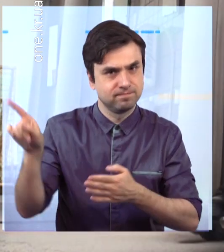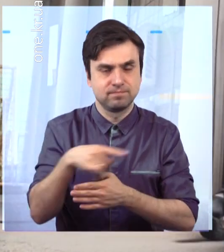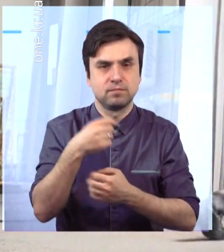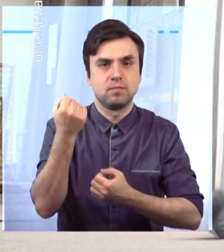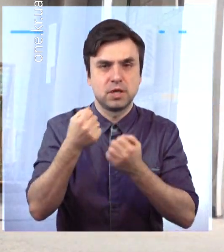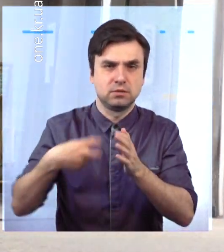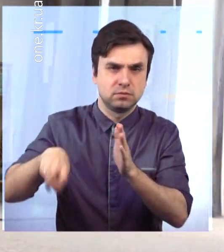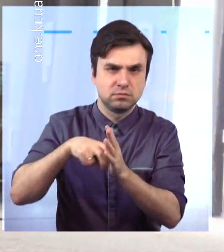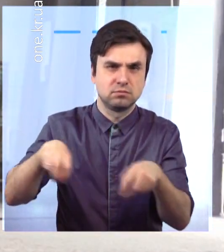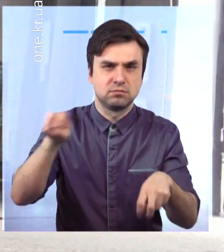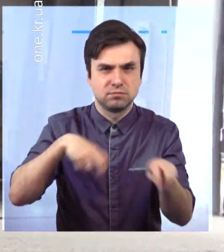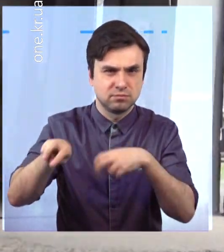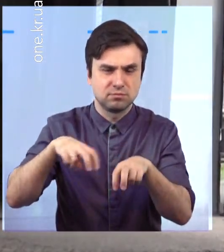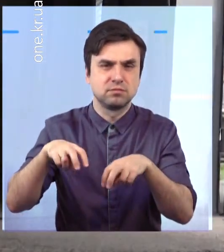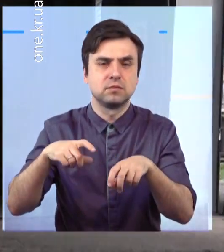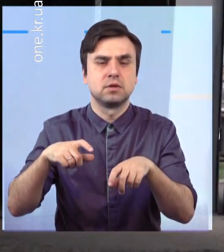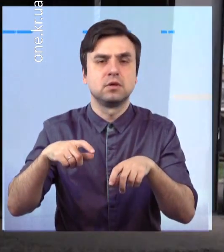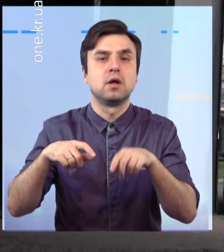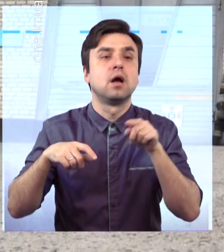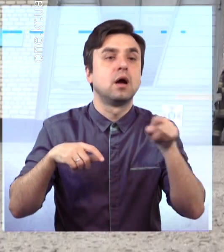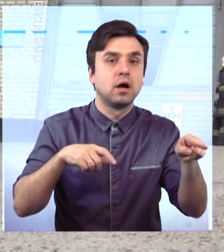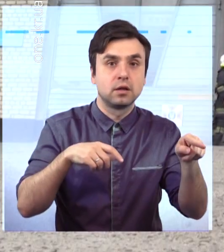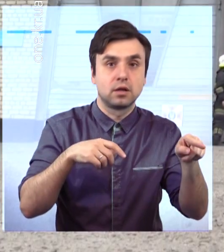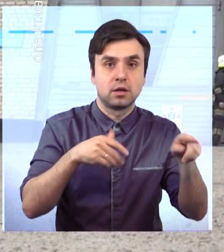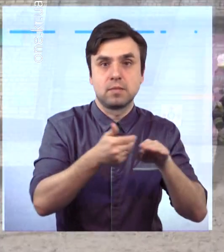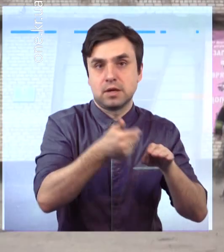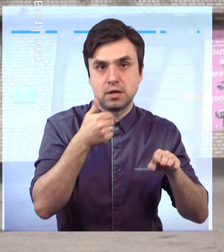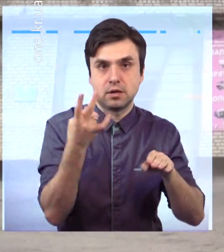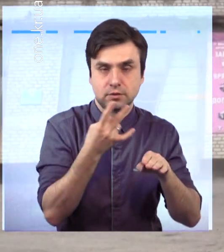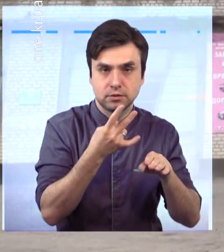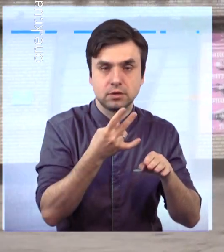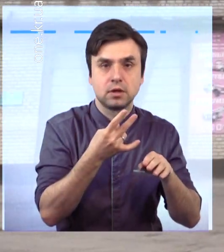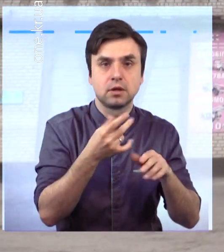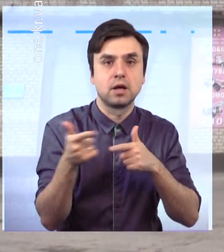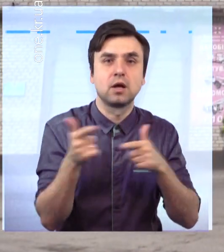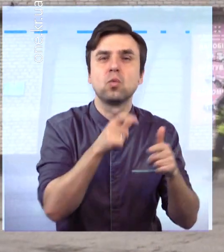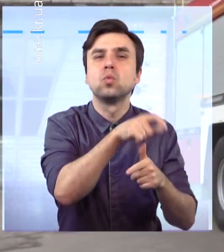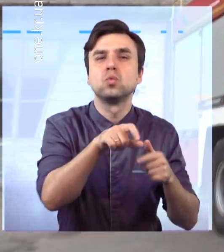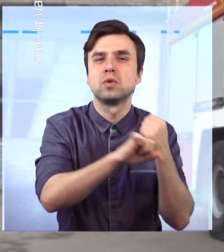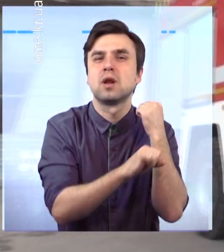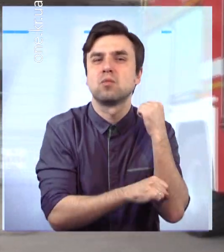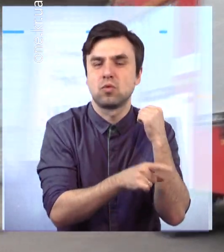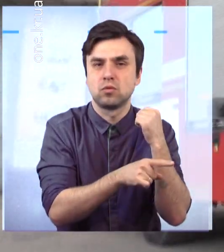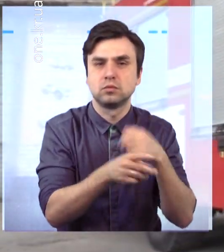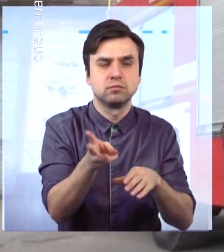мінімізують розповсюдження вогню. Після вивозять техніку, а головний енергетик підприємства знеструмлює об'єкт.